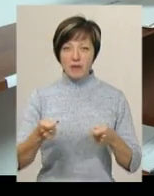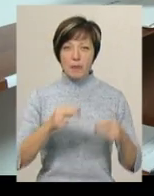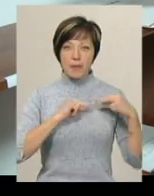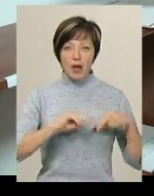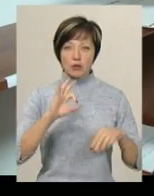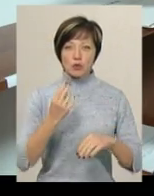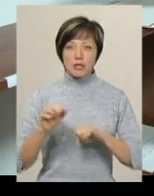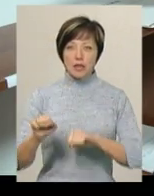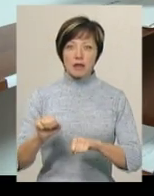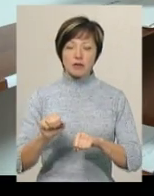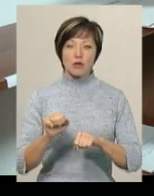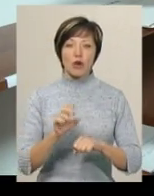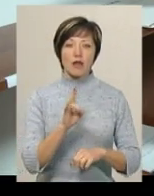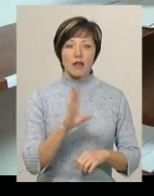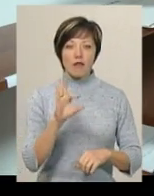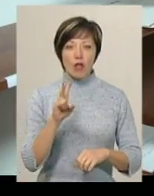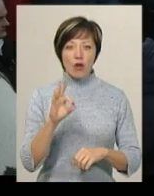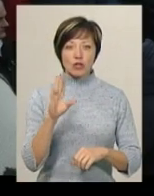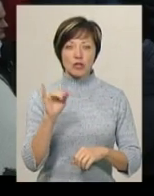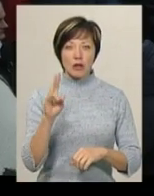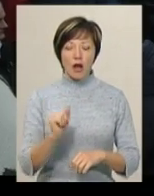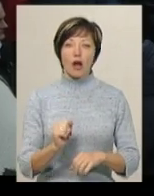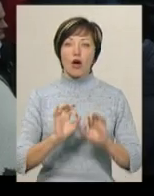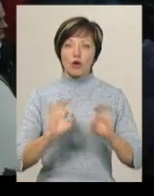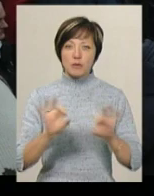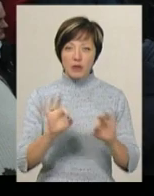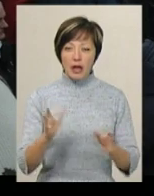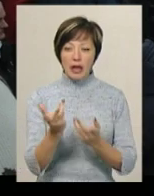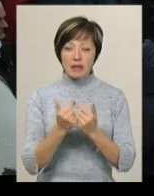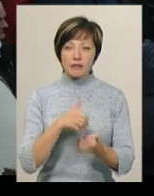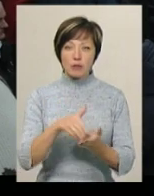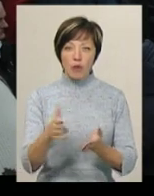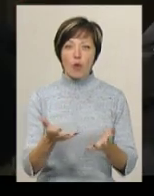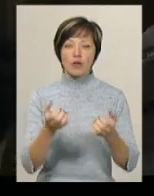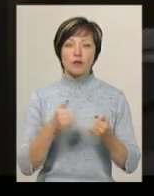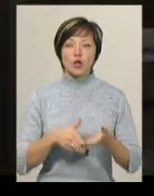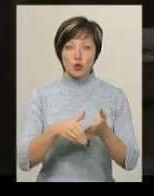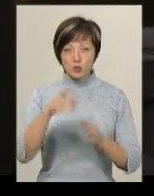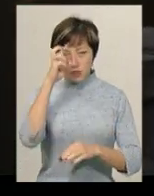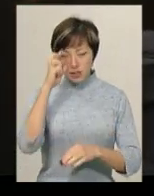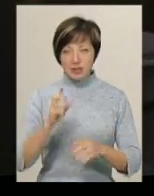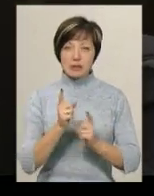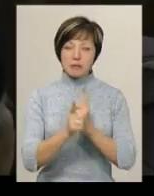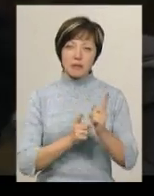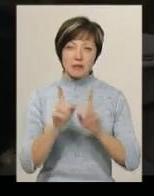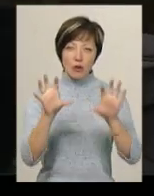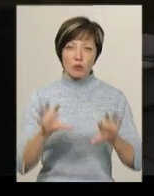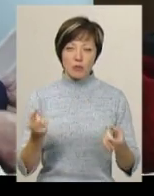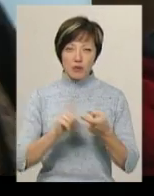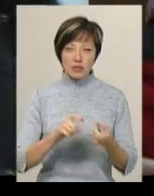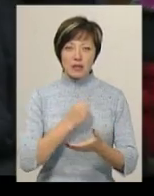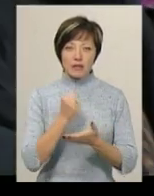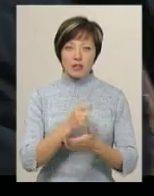праці та соцзахисту Надія Волошина розповідає, кількість відмов на отримання субсидій збільшилась. Це пов'язано зі змінами законодавства,